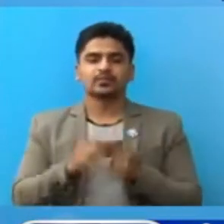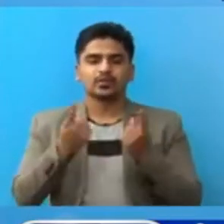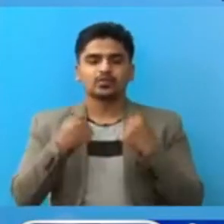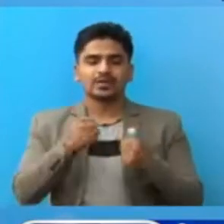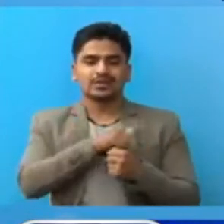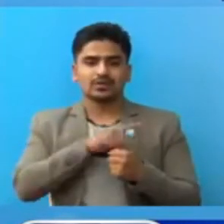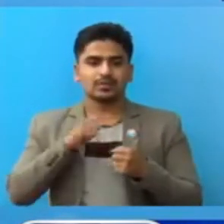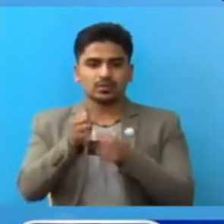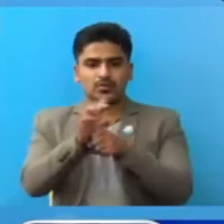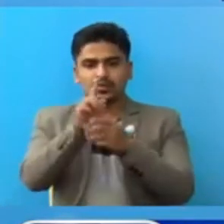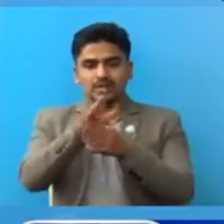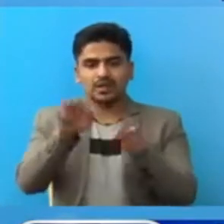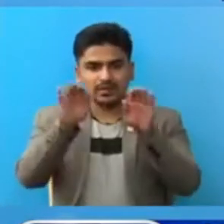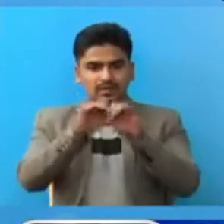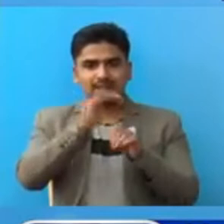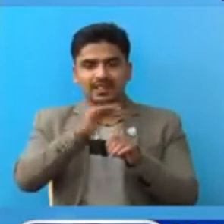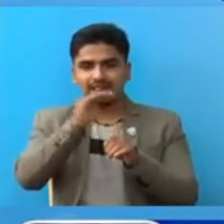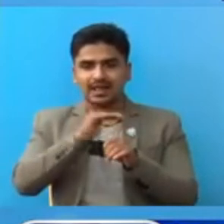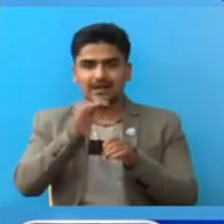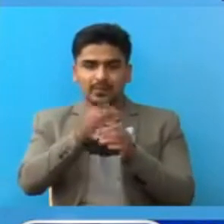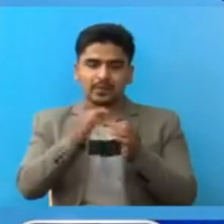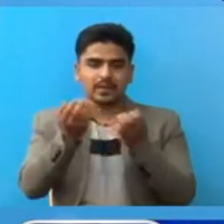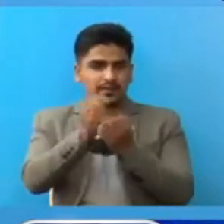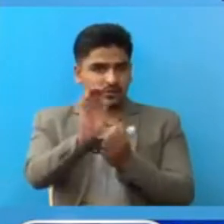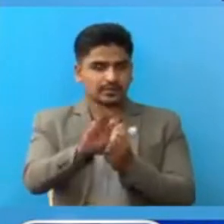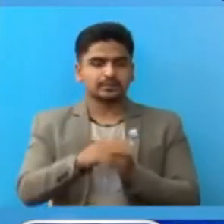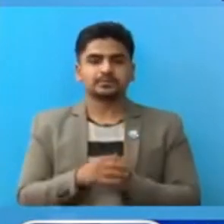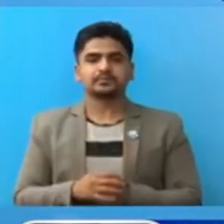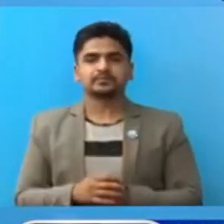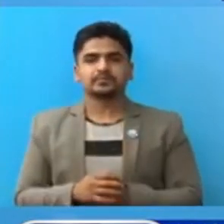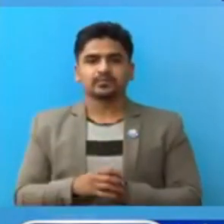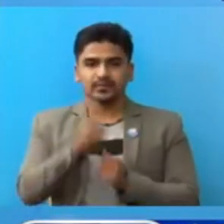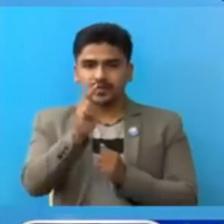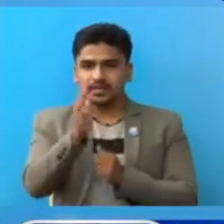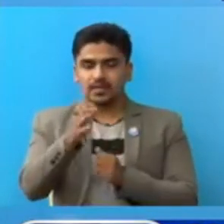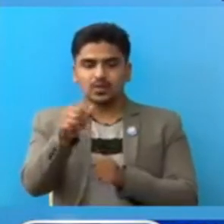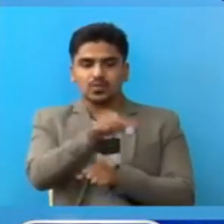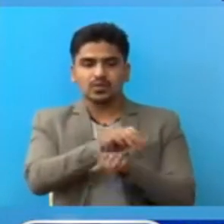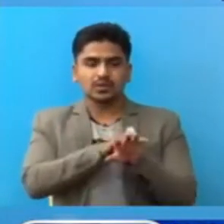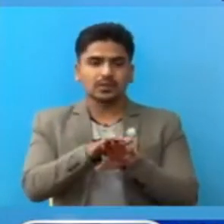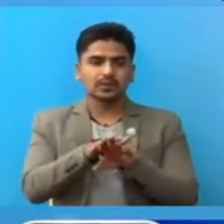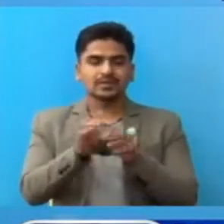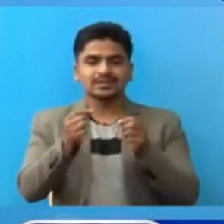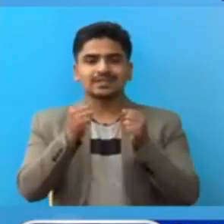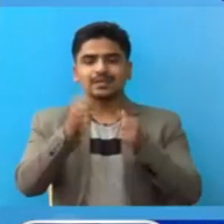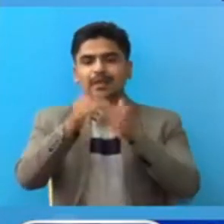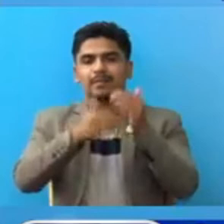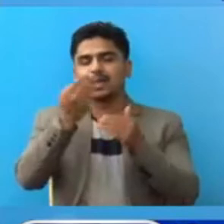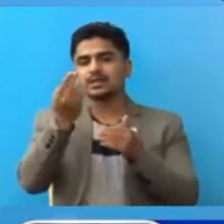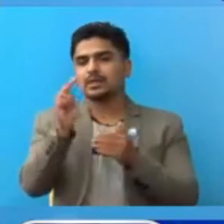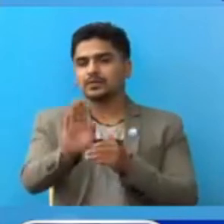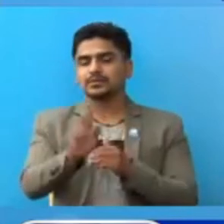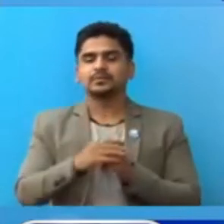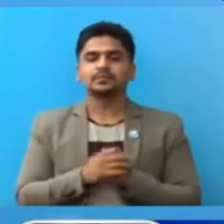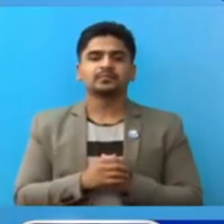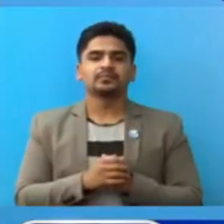कर्मिलाई COVID-19 संबंदी तालिम को विवस्ता गरिये को चा जासलेगर्दा उनियरूम को छे मता विकास वाएको चा